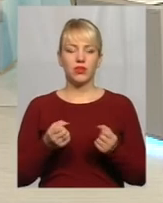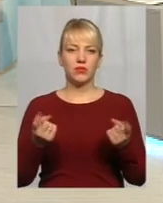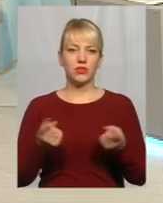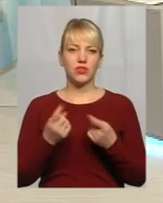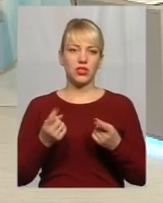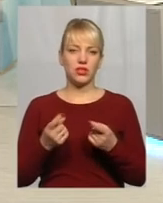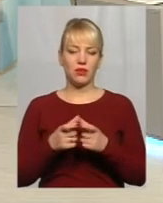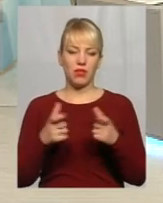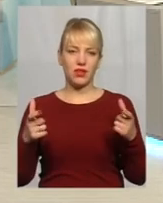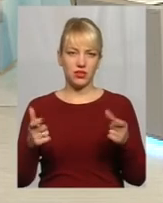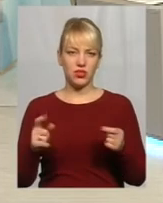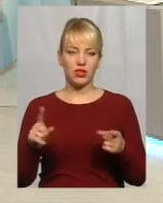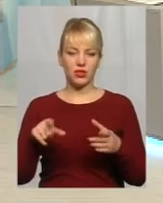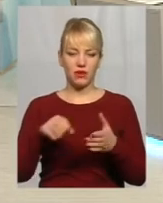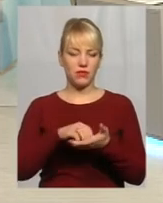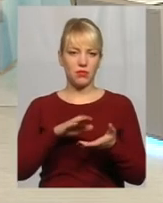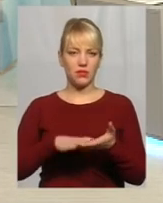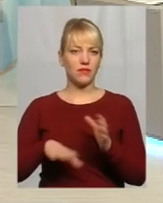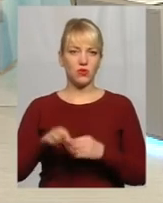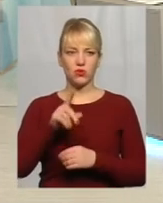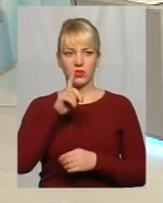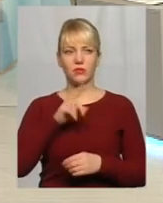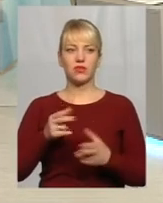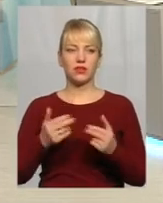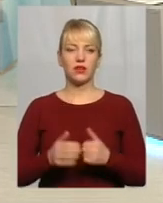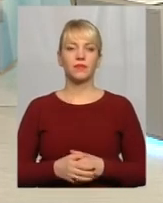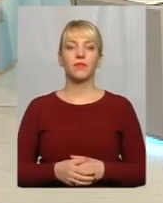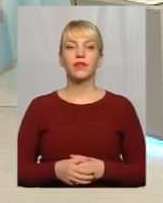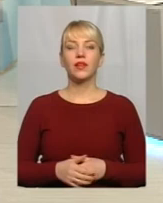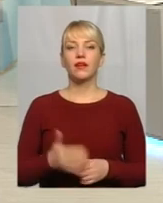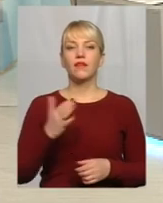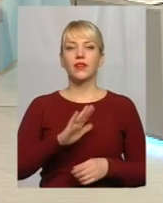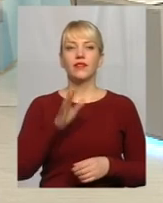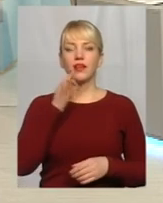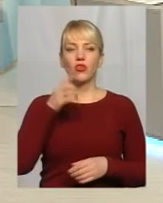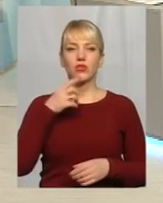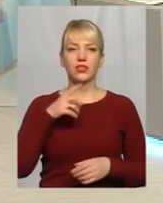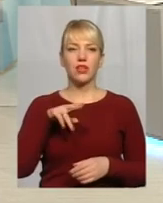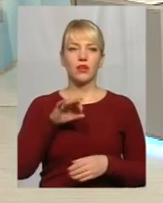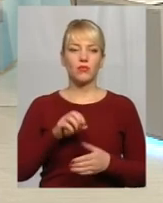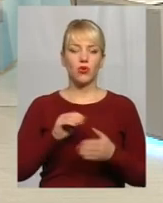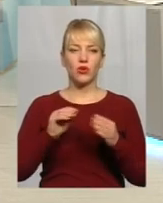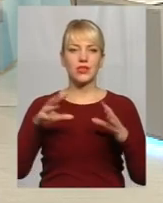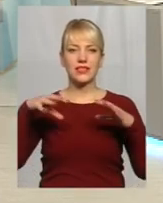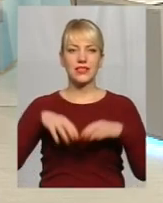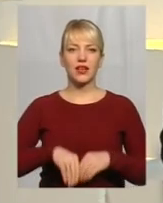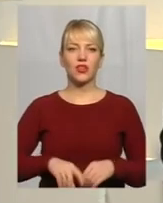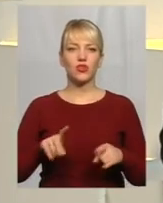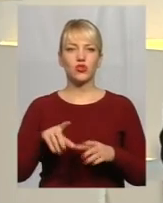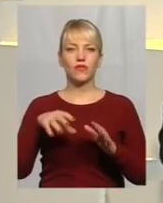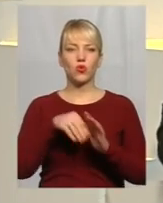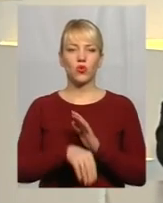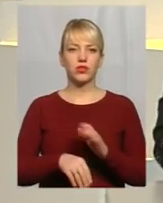враховано за місяць? Так Ви все ж таки не розказали про складові тарифи, що туди входить